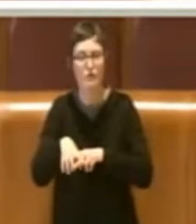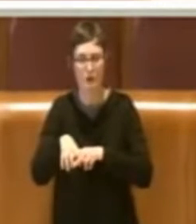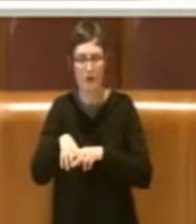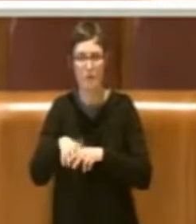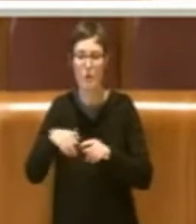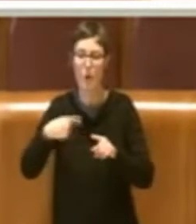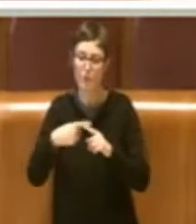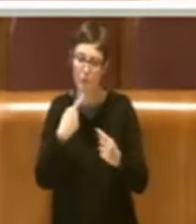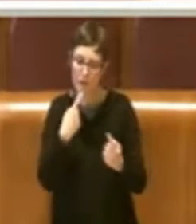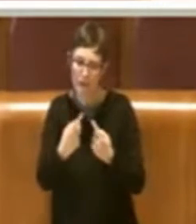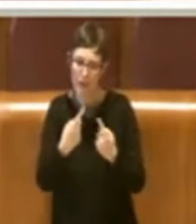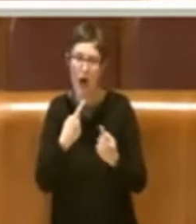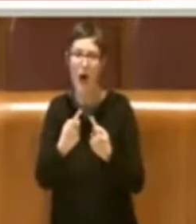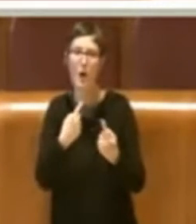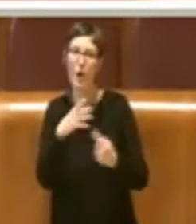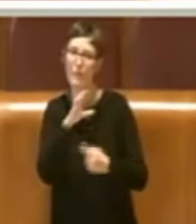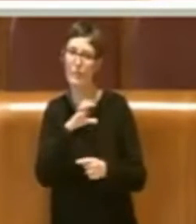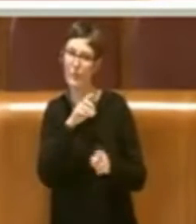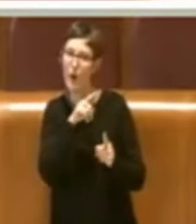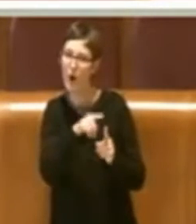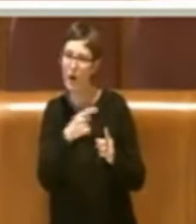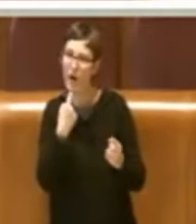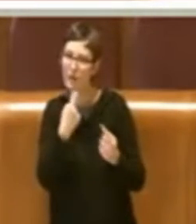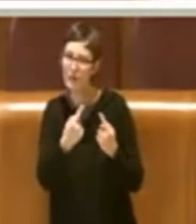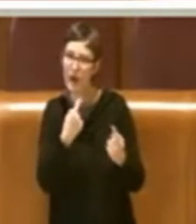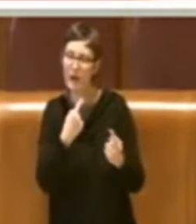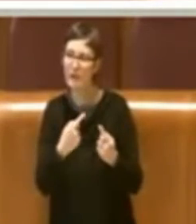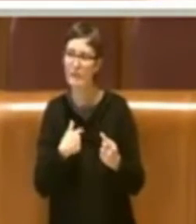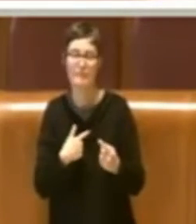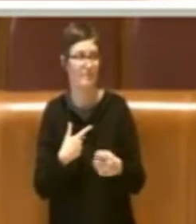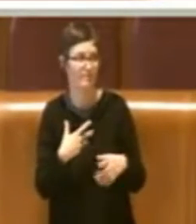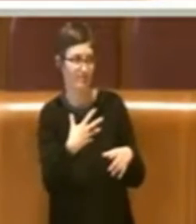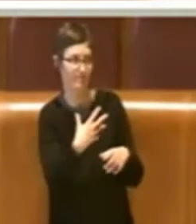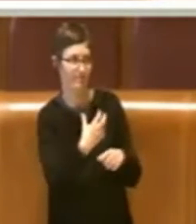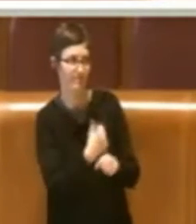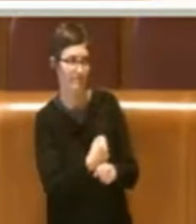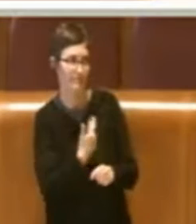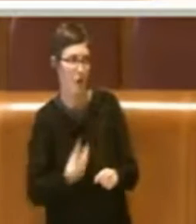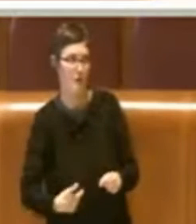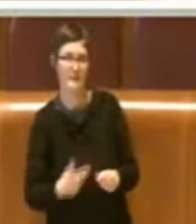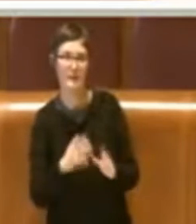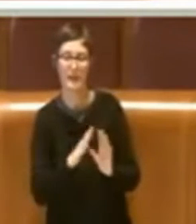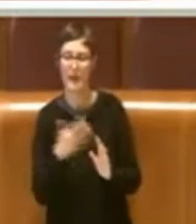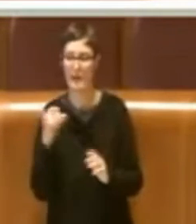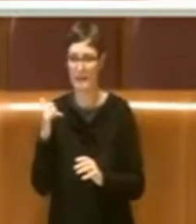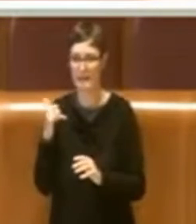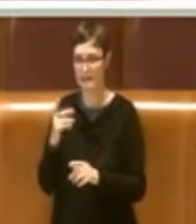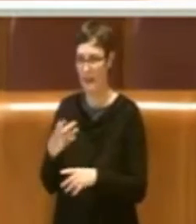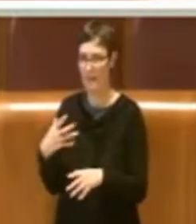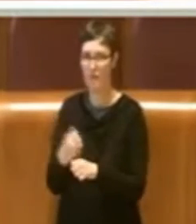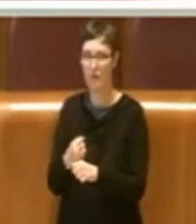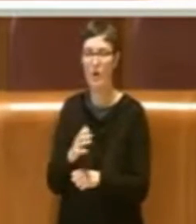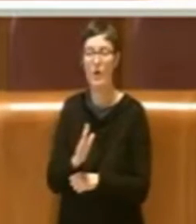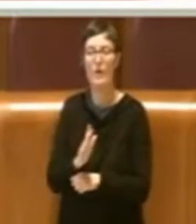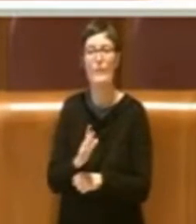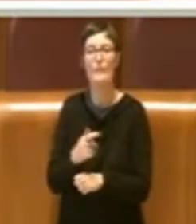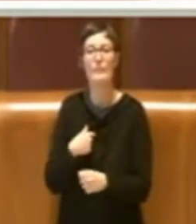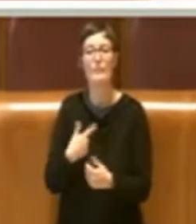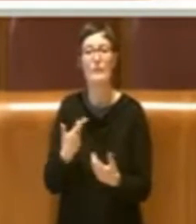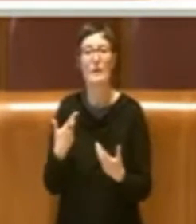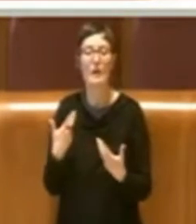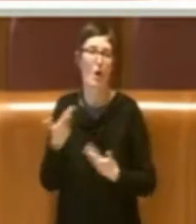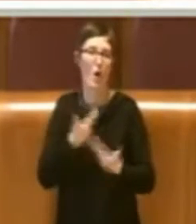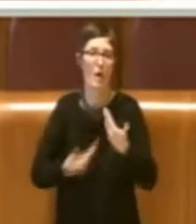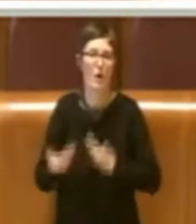dialogo con la Regione. La invitò a concludere consigliere. Sì sì sì stavo concludendo. In collaborazione con loro